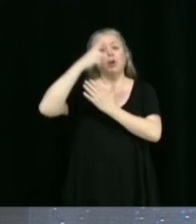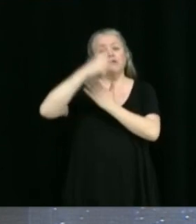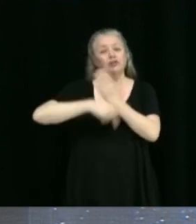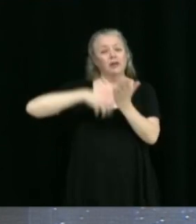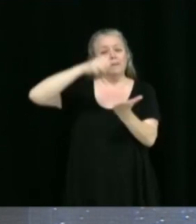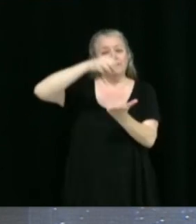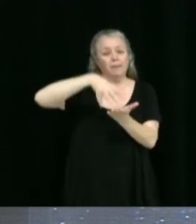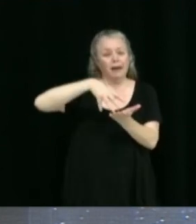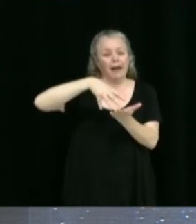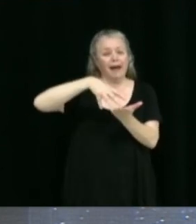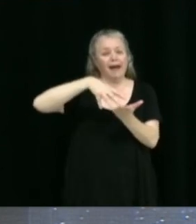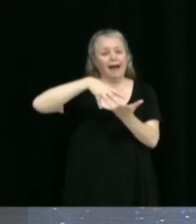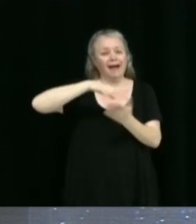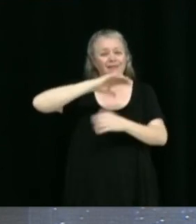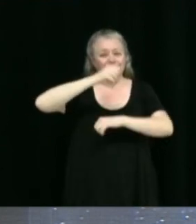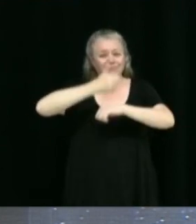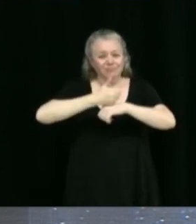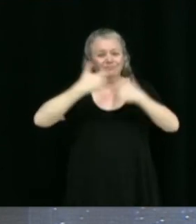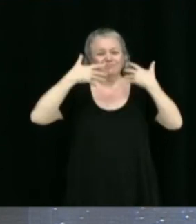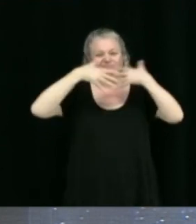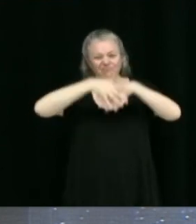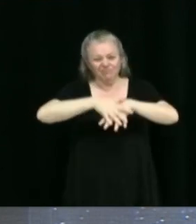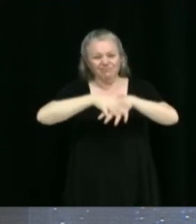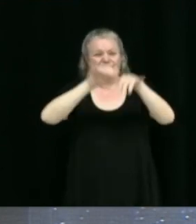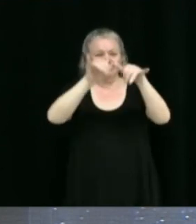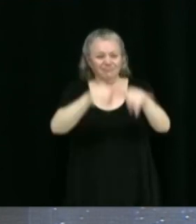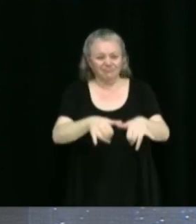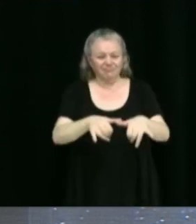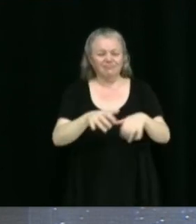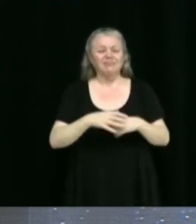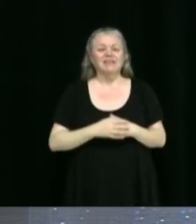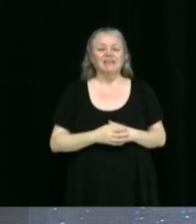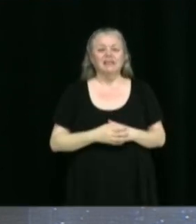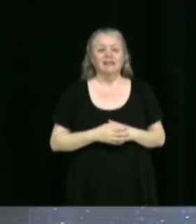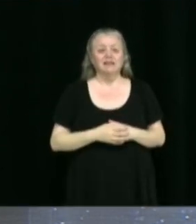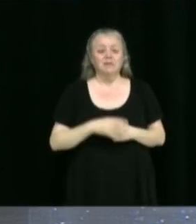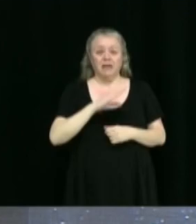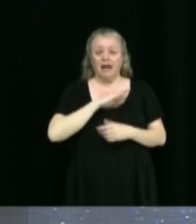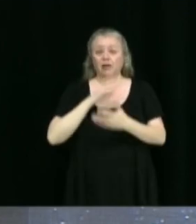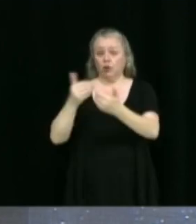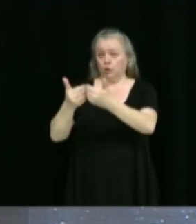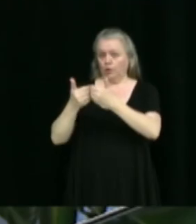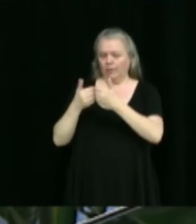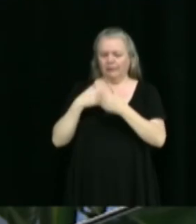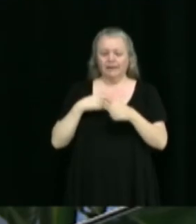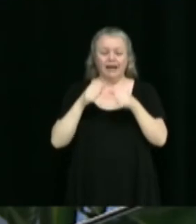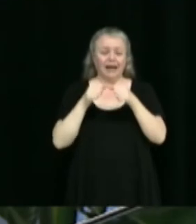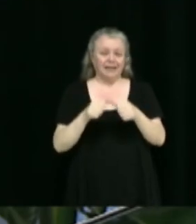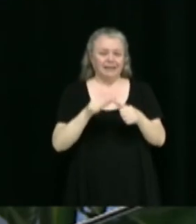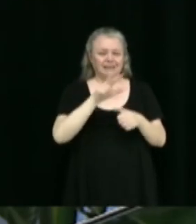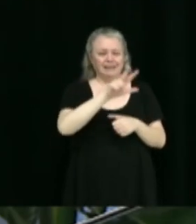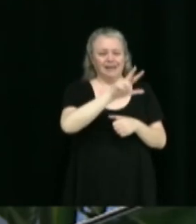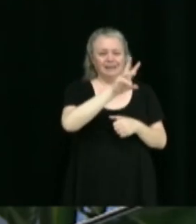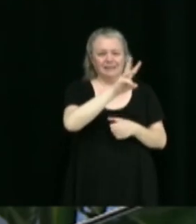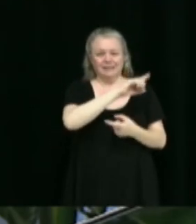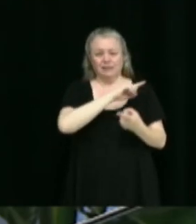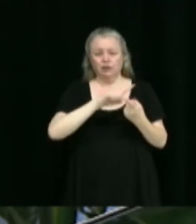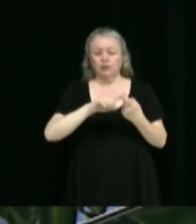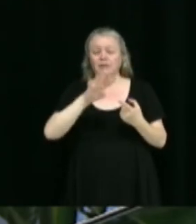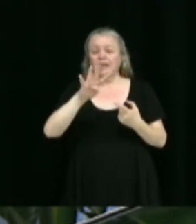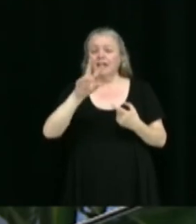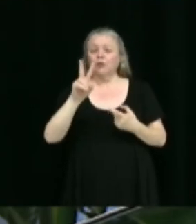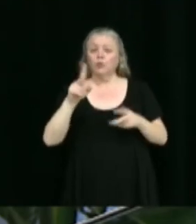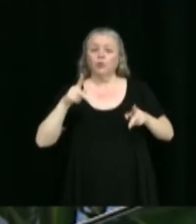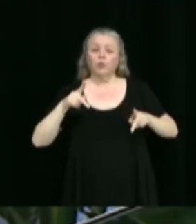'intégration architecturale. Donc, nous avons reçu des demandes pour le 36 à 42 rue Saint-Dominique